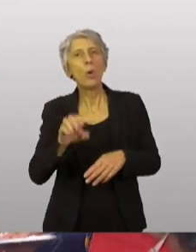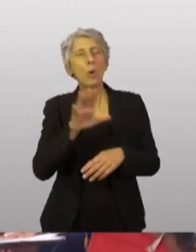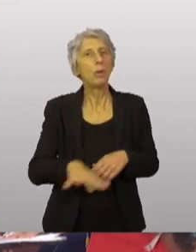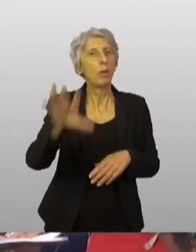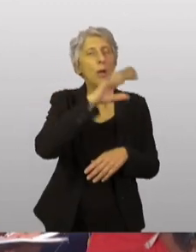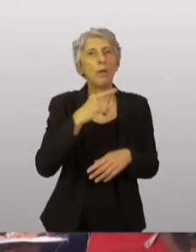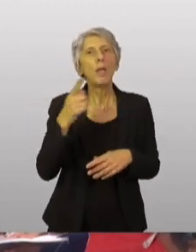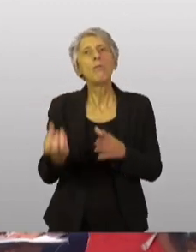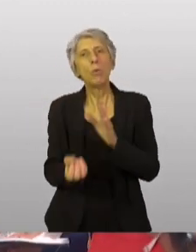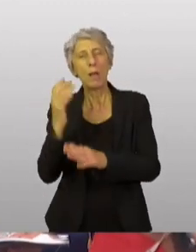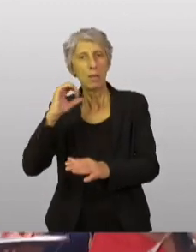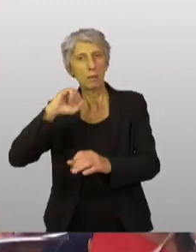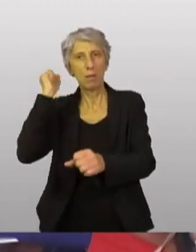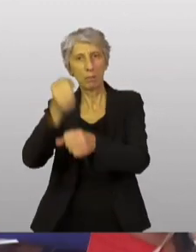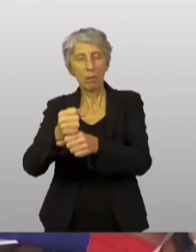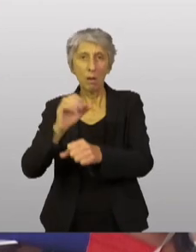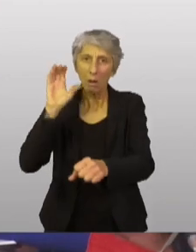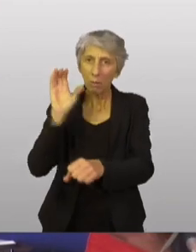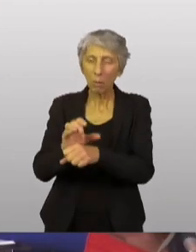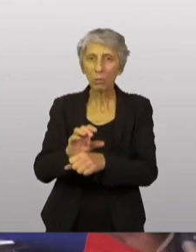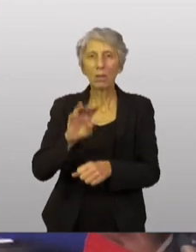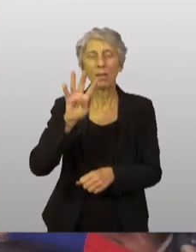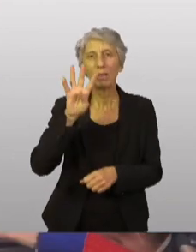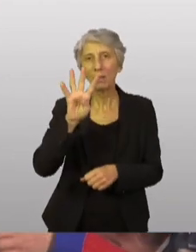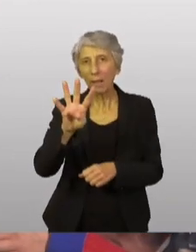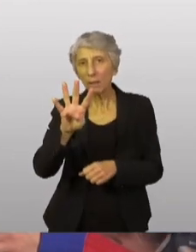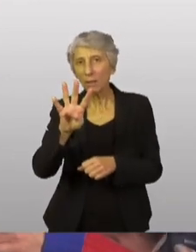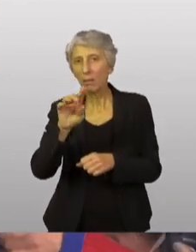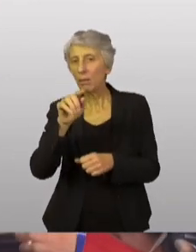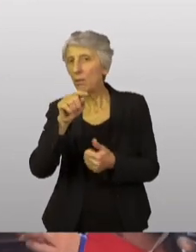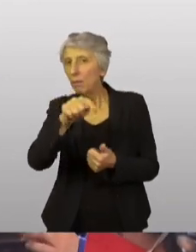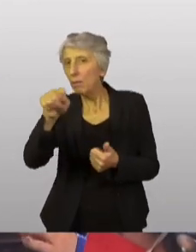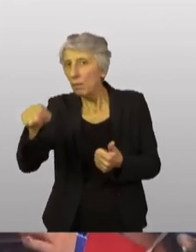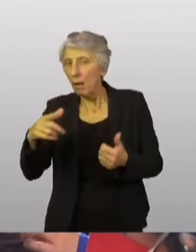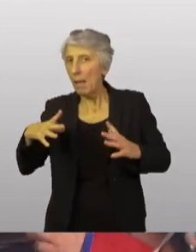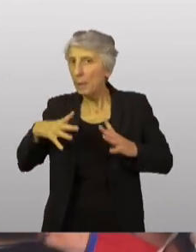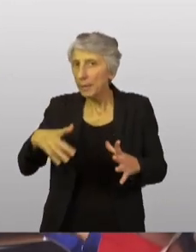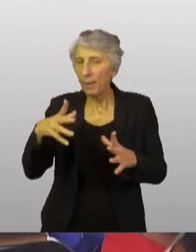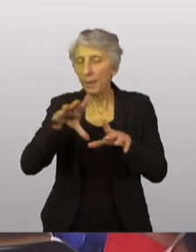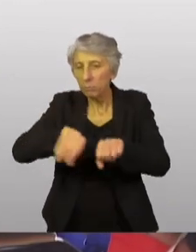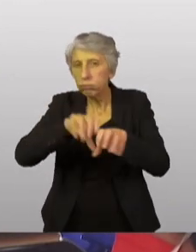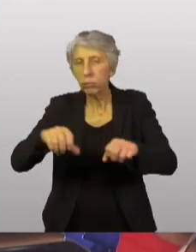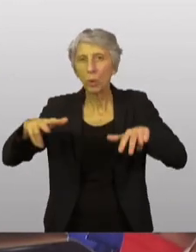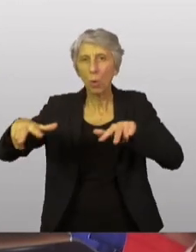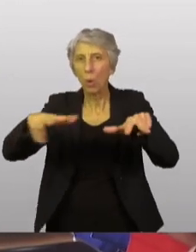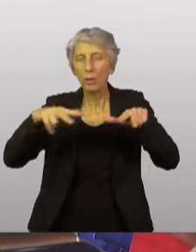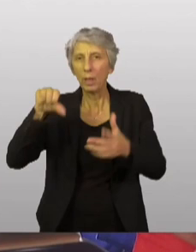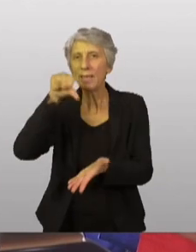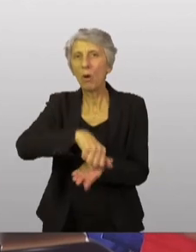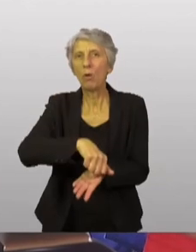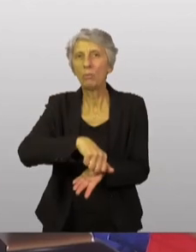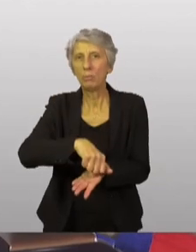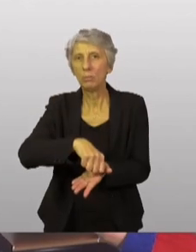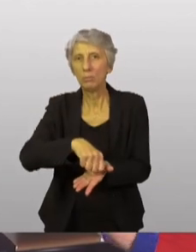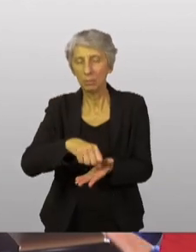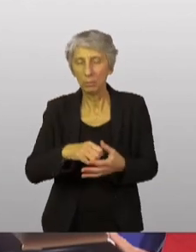sanctions contre quatre identités impliquées dans la production des drones iraniens. Est-ce qu'aujourd'hui, il